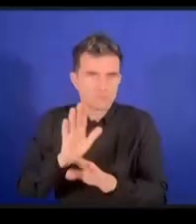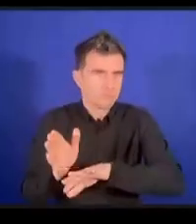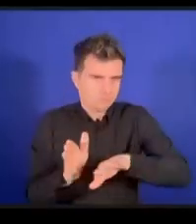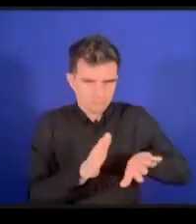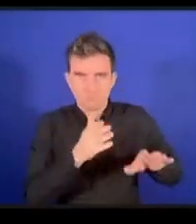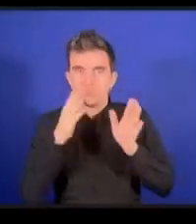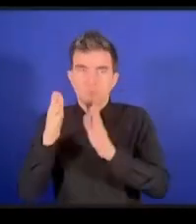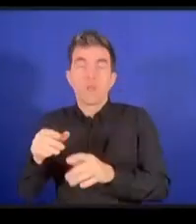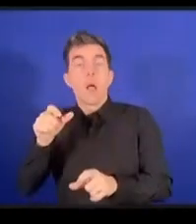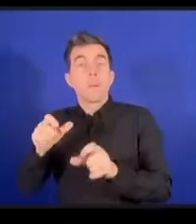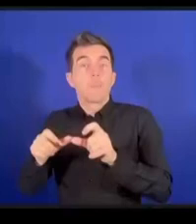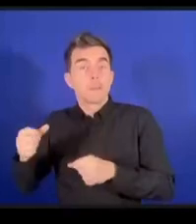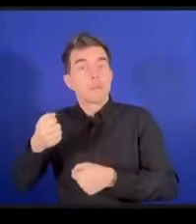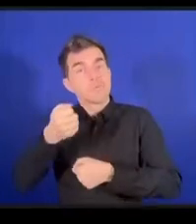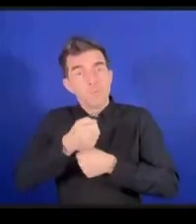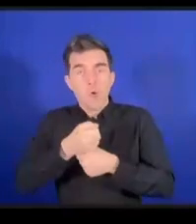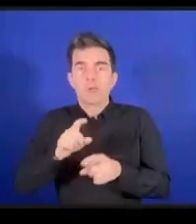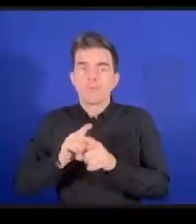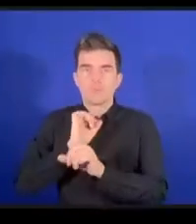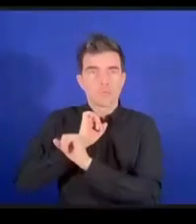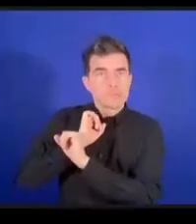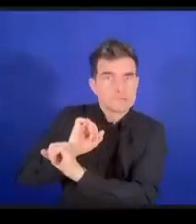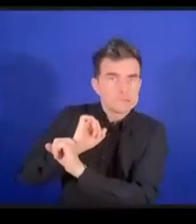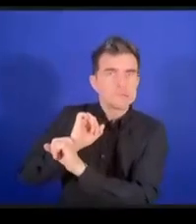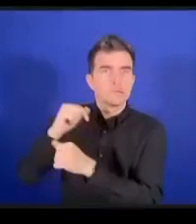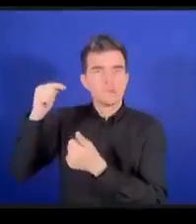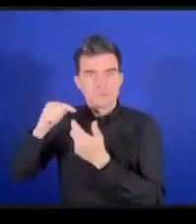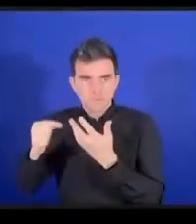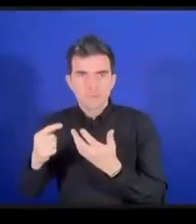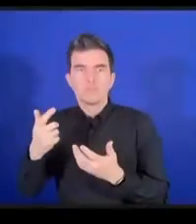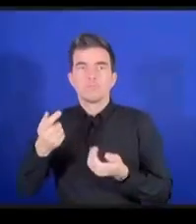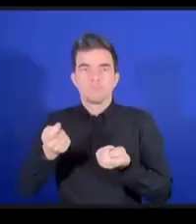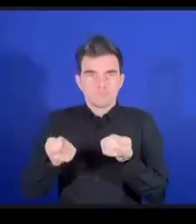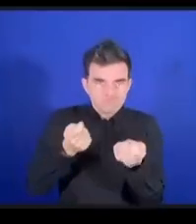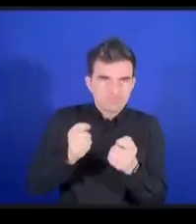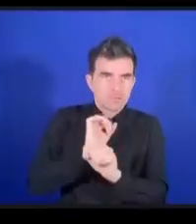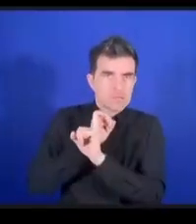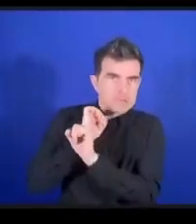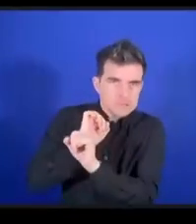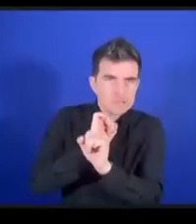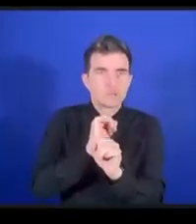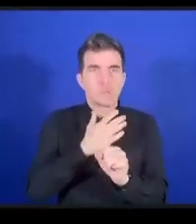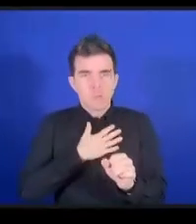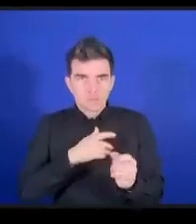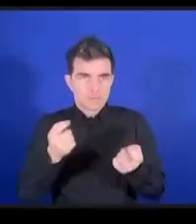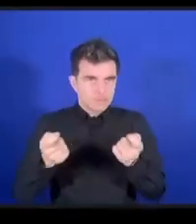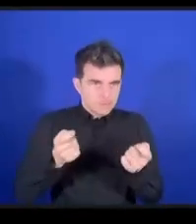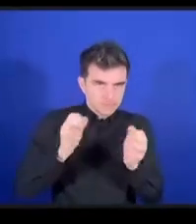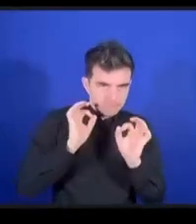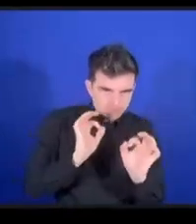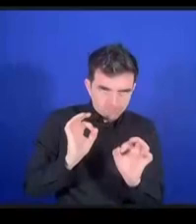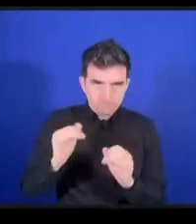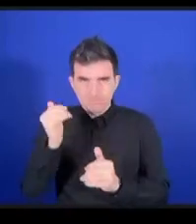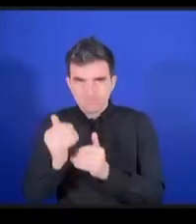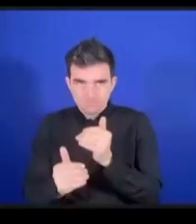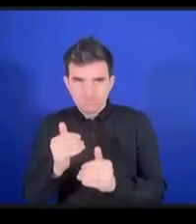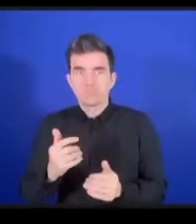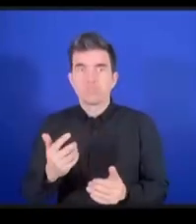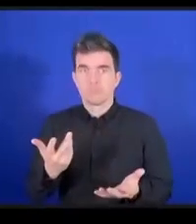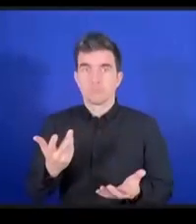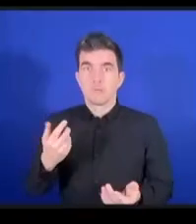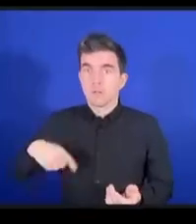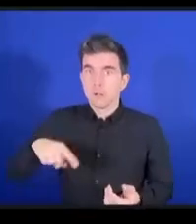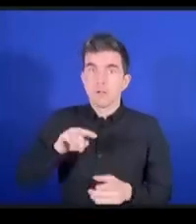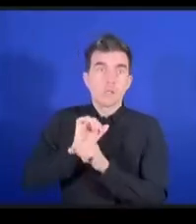たちはAIをもうすでに何年も使っていますですからAIはもちろんポジティブ